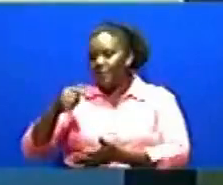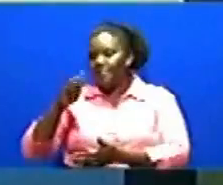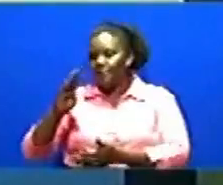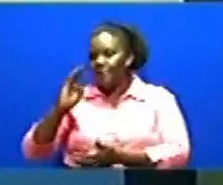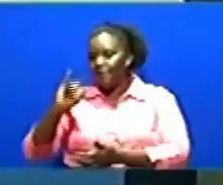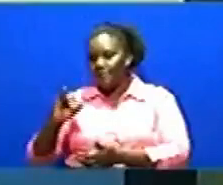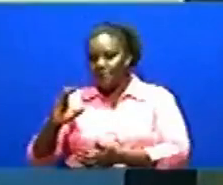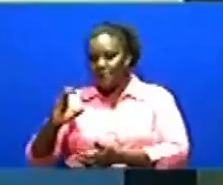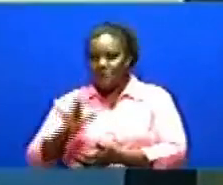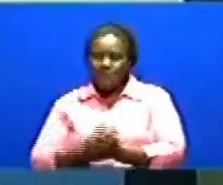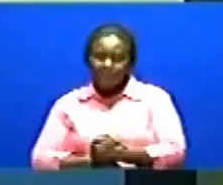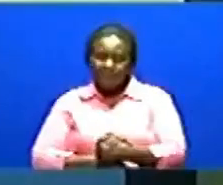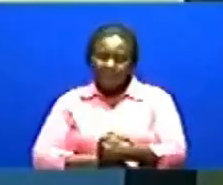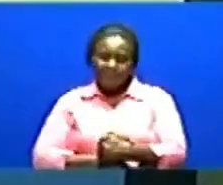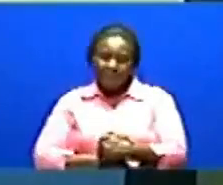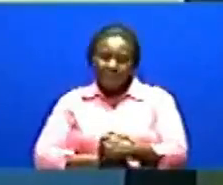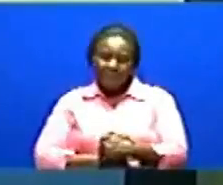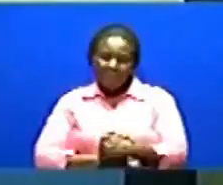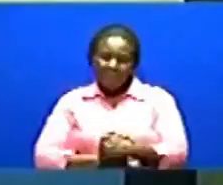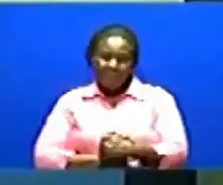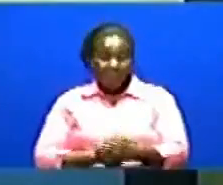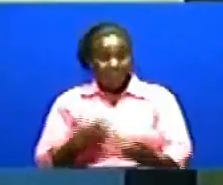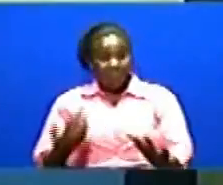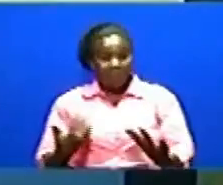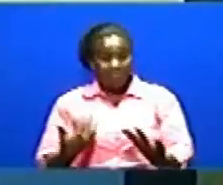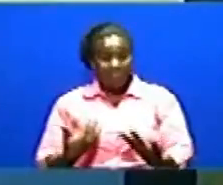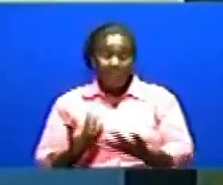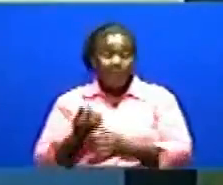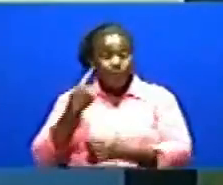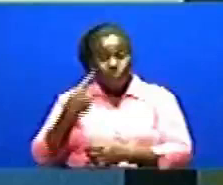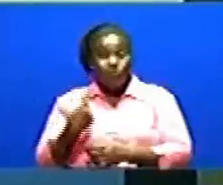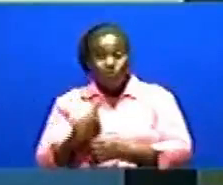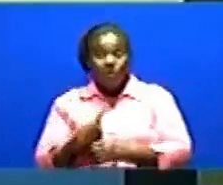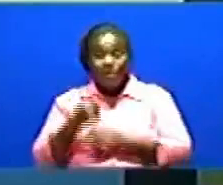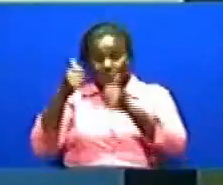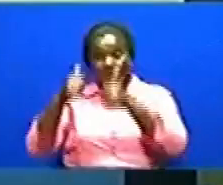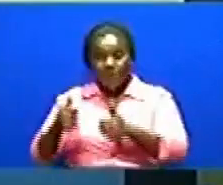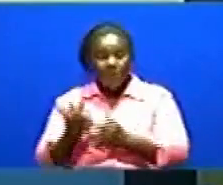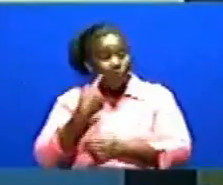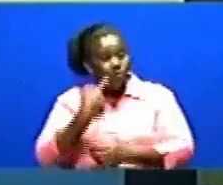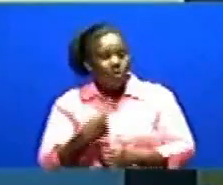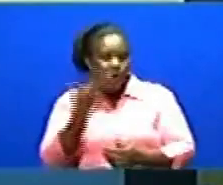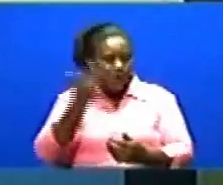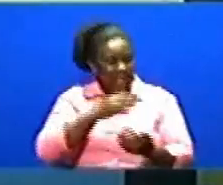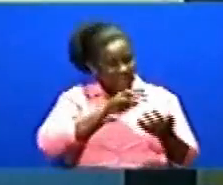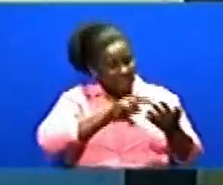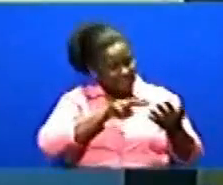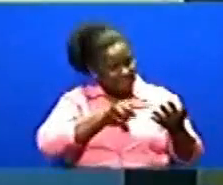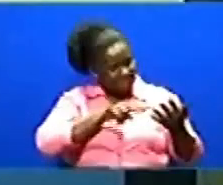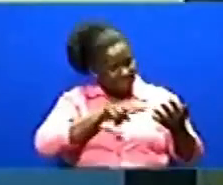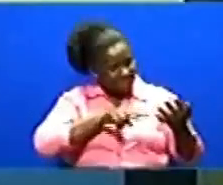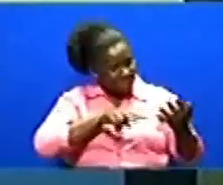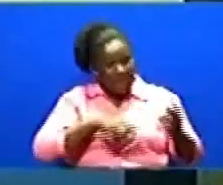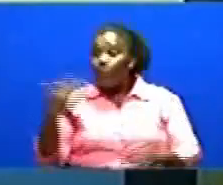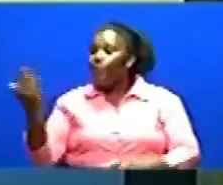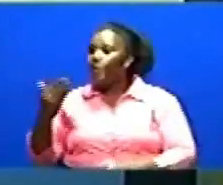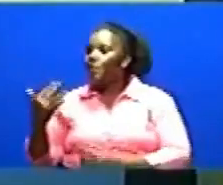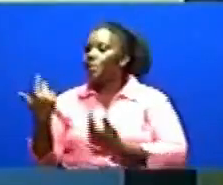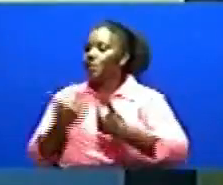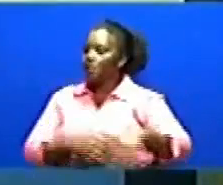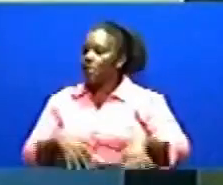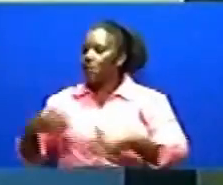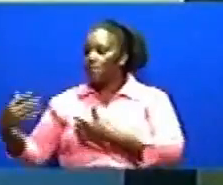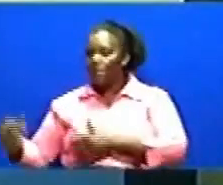Ngarayai Kimosa Metupitisha huko Na umeona jinsi mambo Yelipi otoka uti Wengine wanasoma Winaratiba wengine Wanacheza mdako